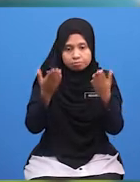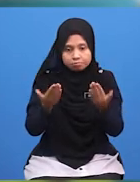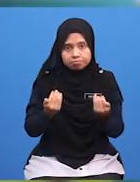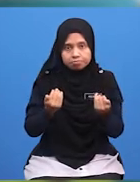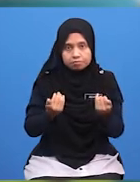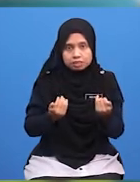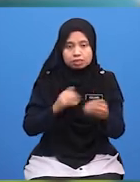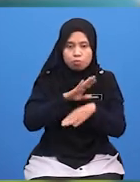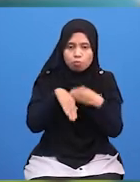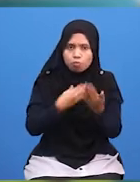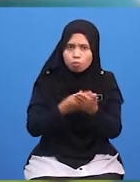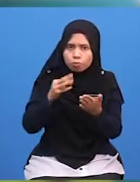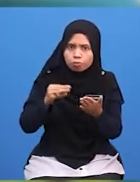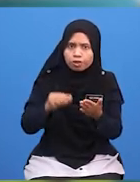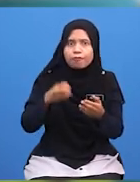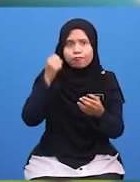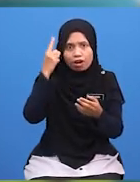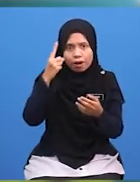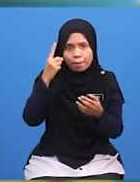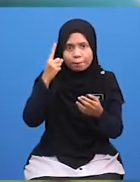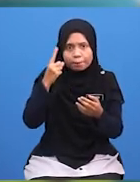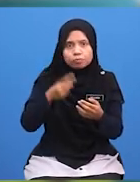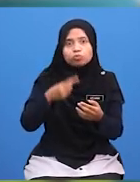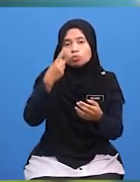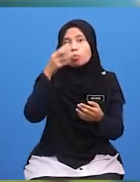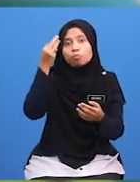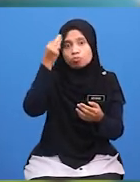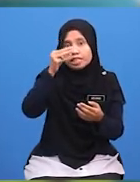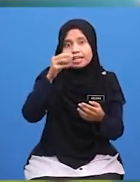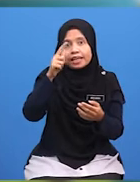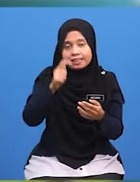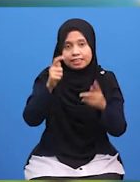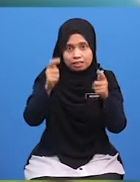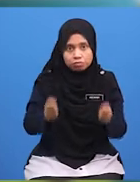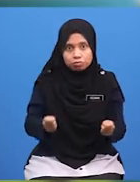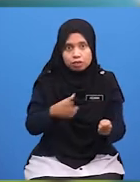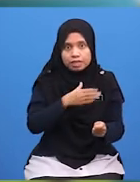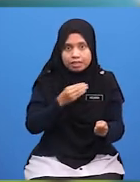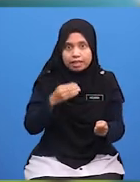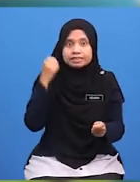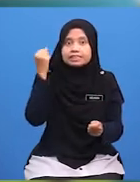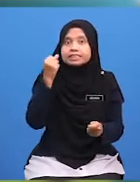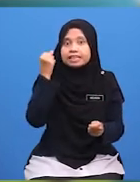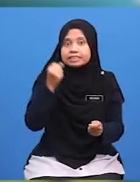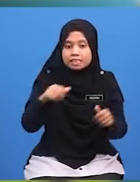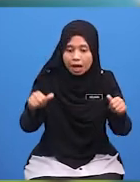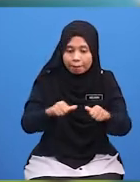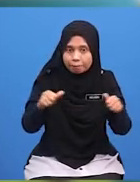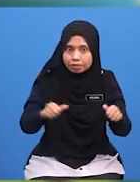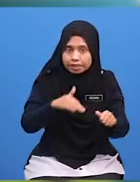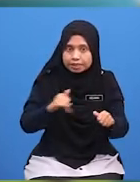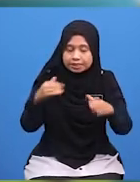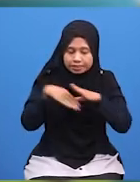Faham Tentang Tuntutan Hadis Memulakan Tetamu Dan Sentiasa Mengamalkannya